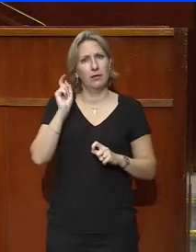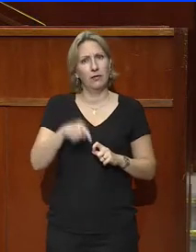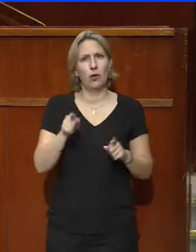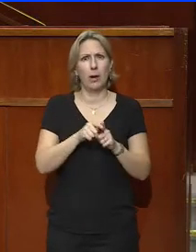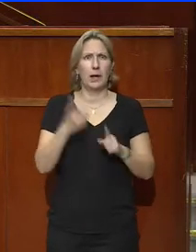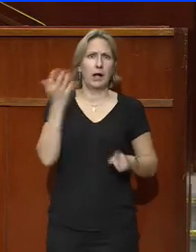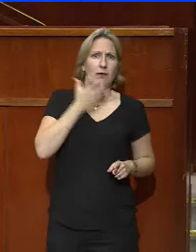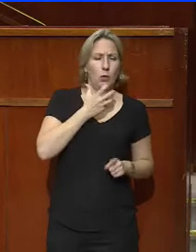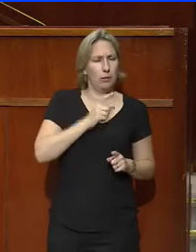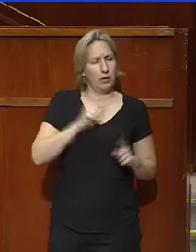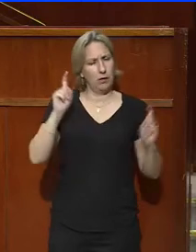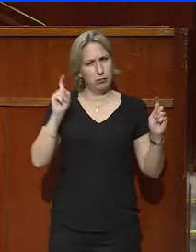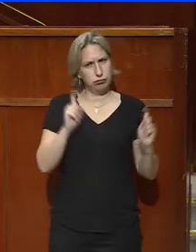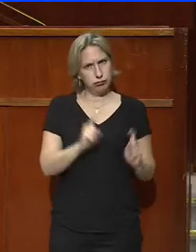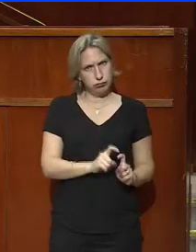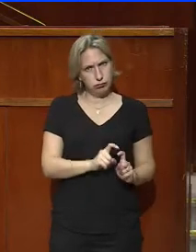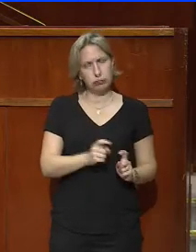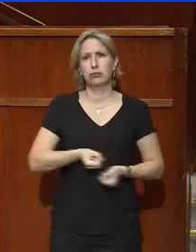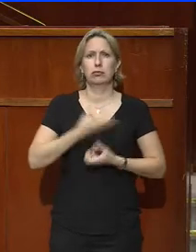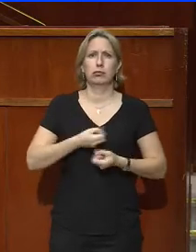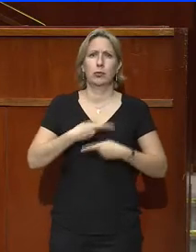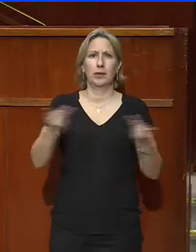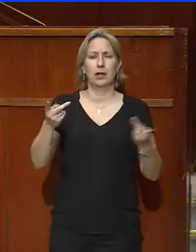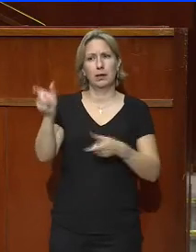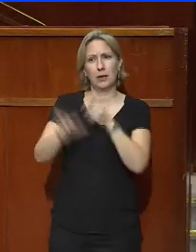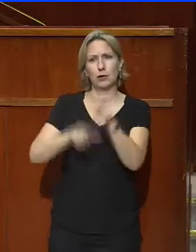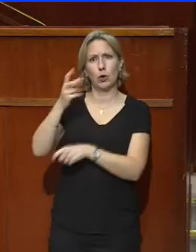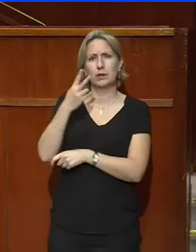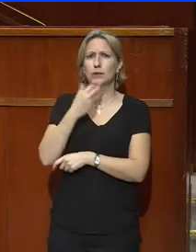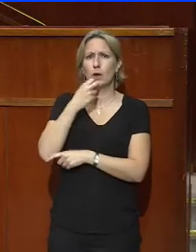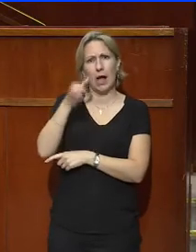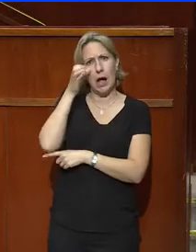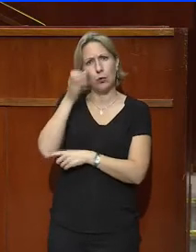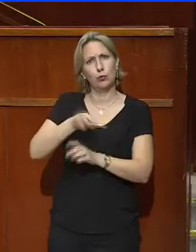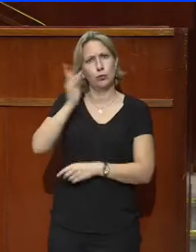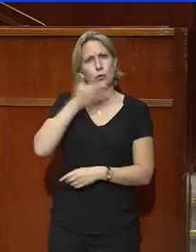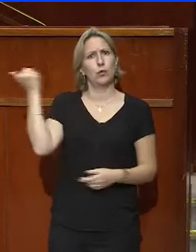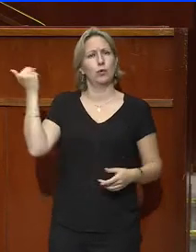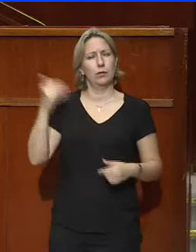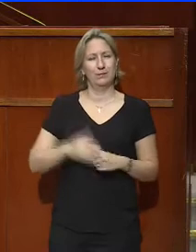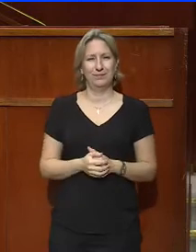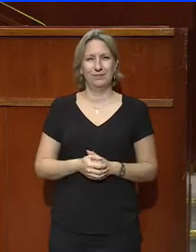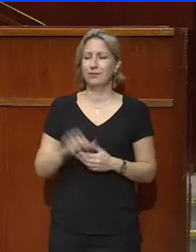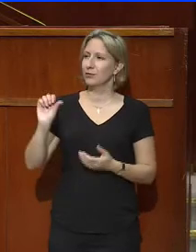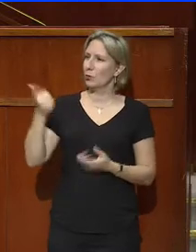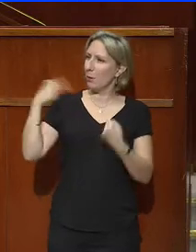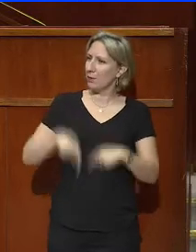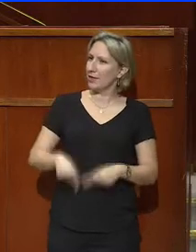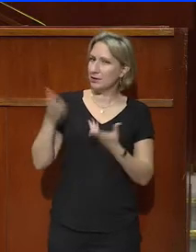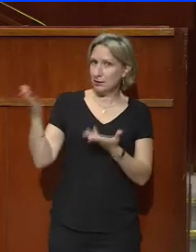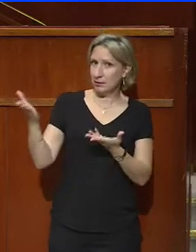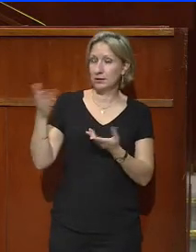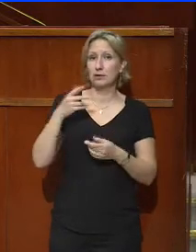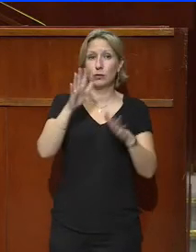la parole publique moins diluée et le citoyen mieux écouté. Monsieur le Premier ministre, vous avez obtenu la